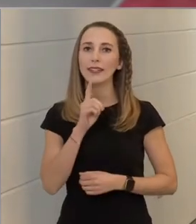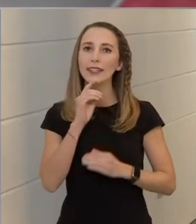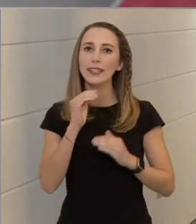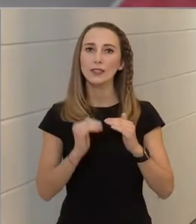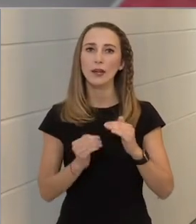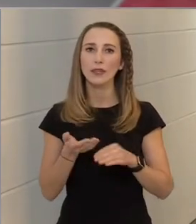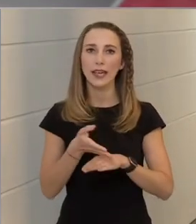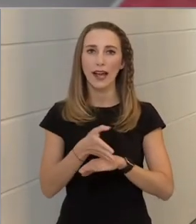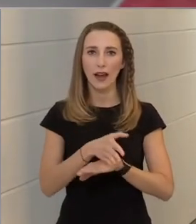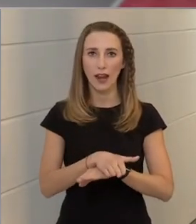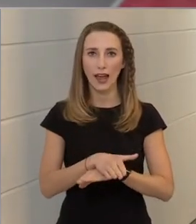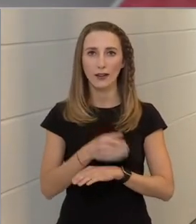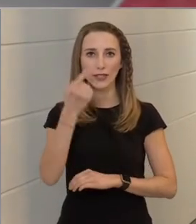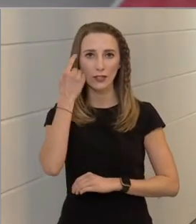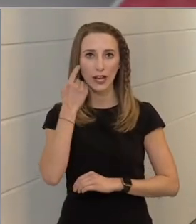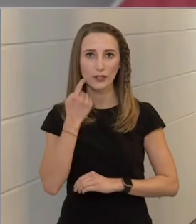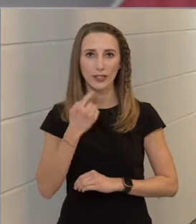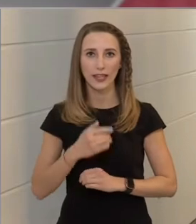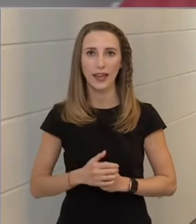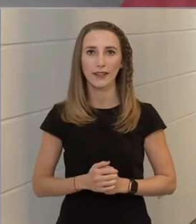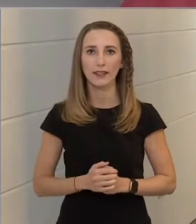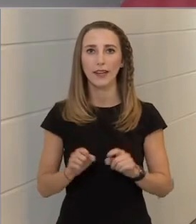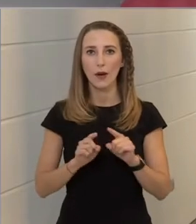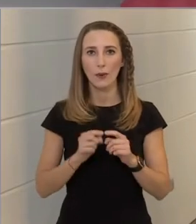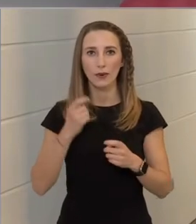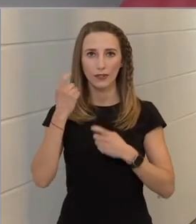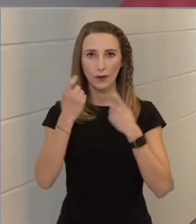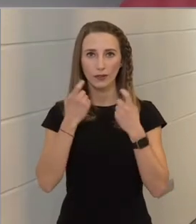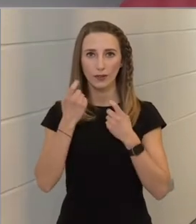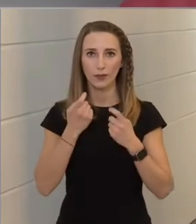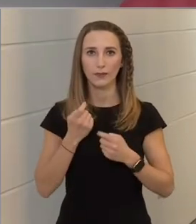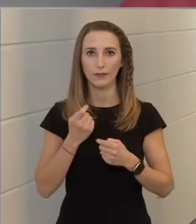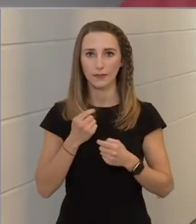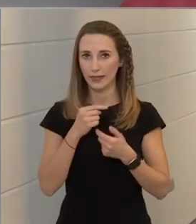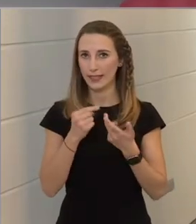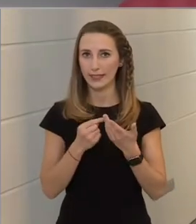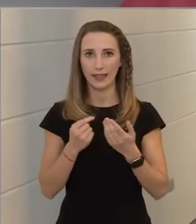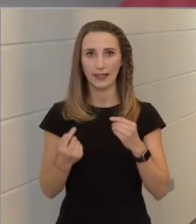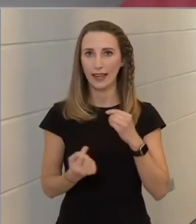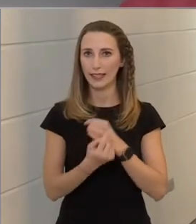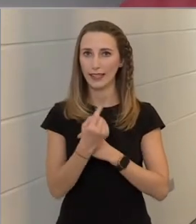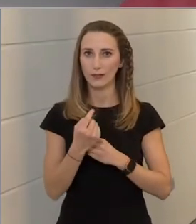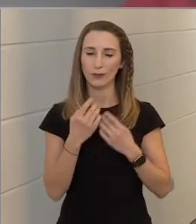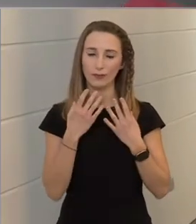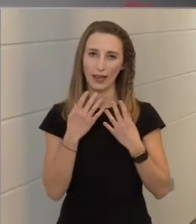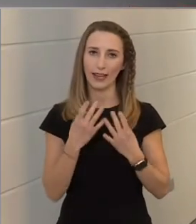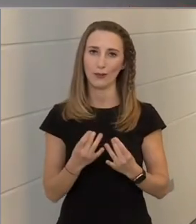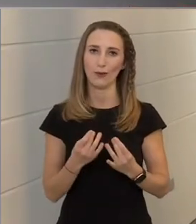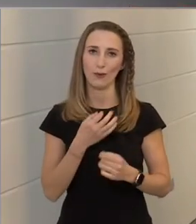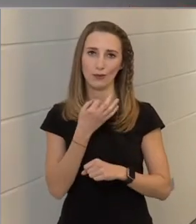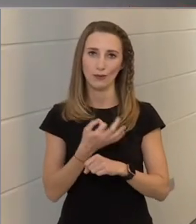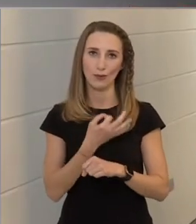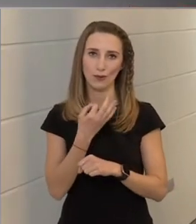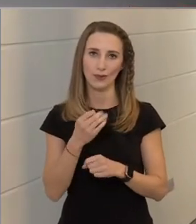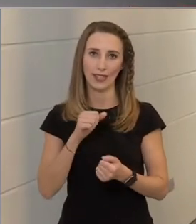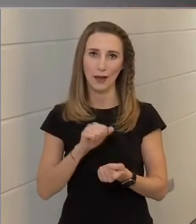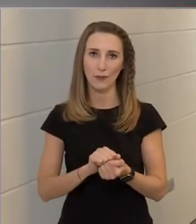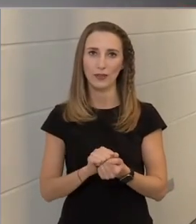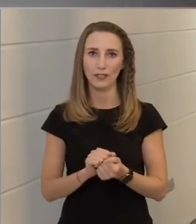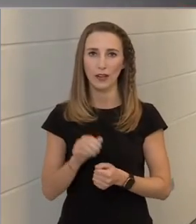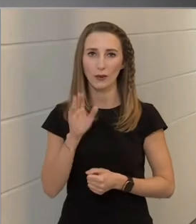elhalálozás esélye. Úgy gondolom, hogy ezek rendkívül meggyőző számok, és nagyon